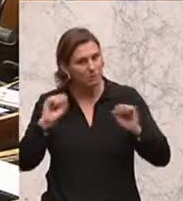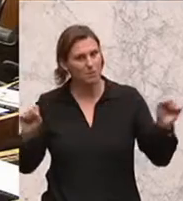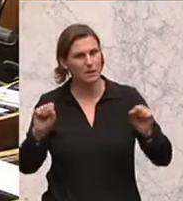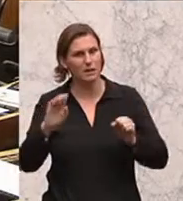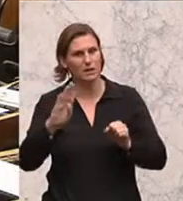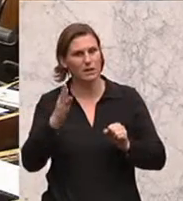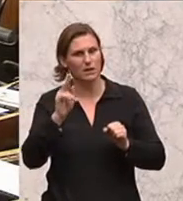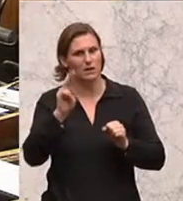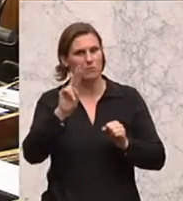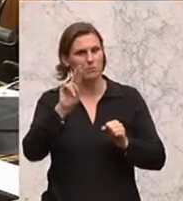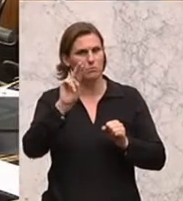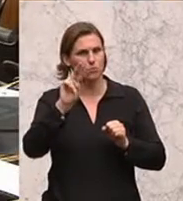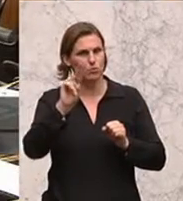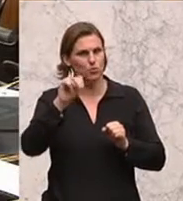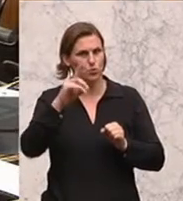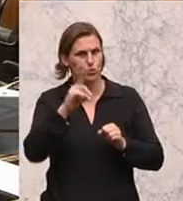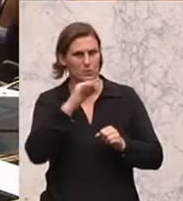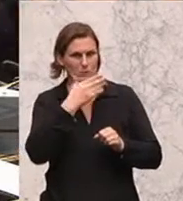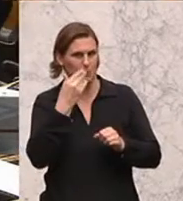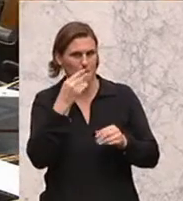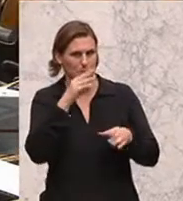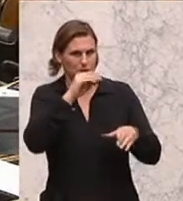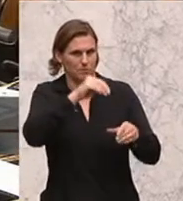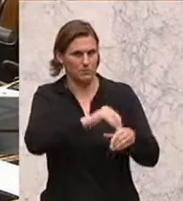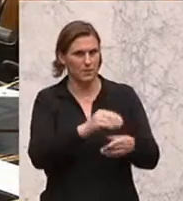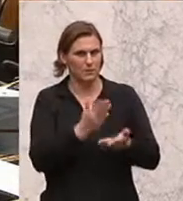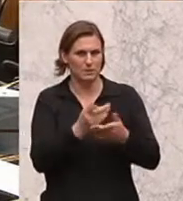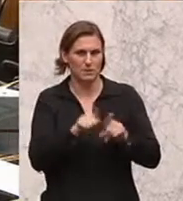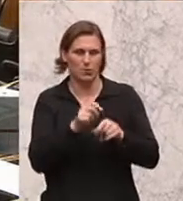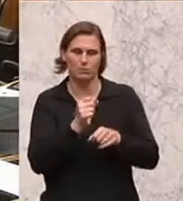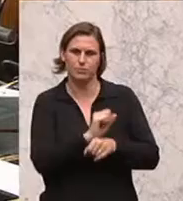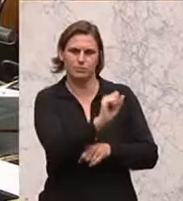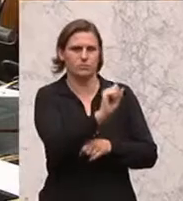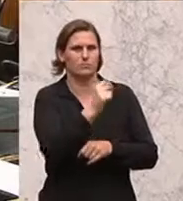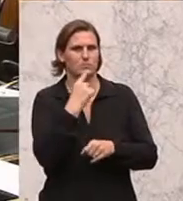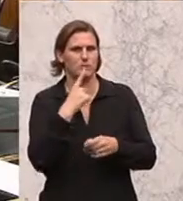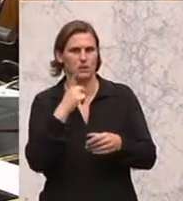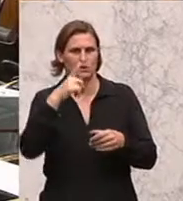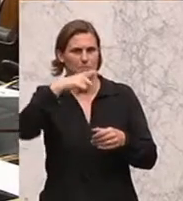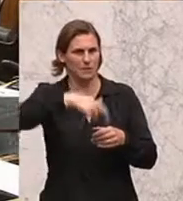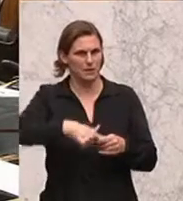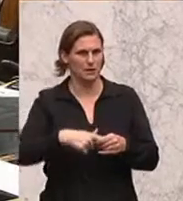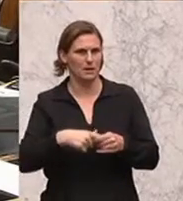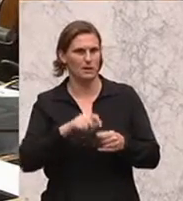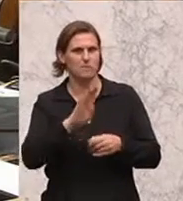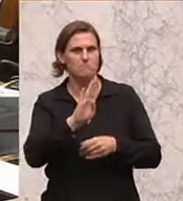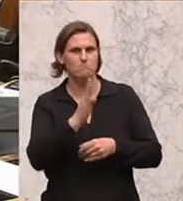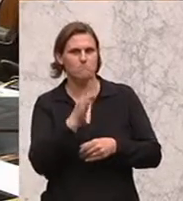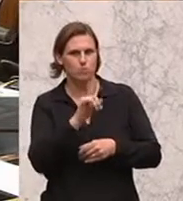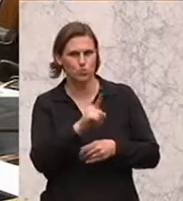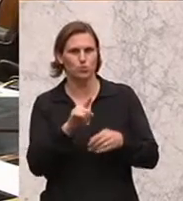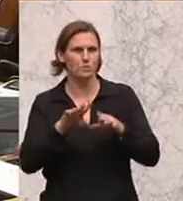Burundi als nicht gegeben. Daher erheben wir Einspruch gegen den Beitritt der Republik Burundi zu diesem